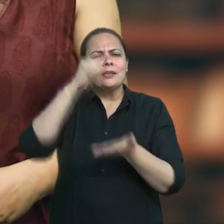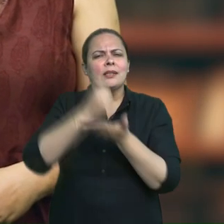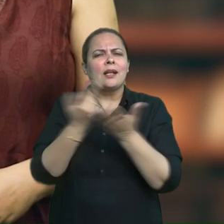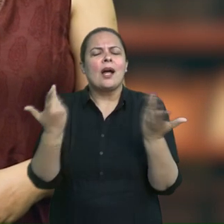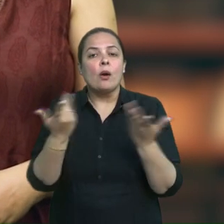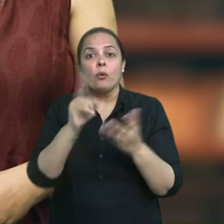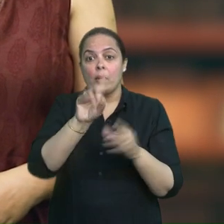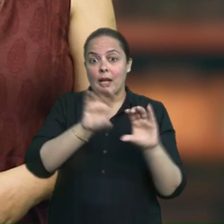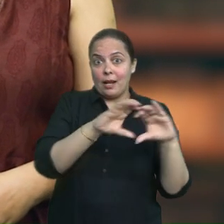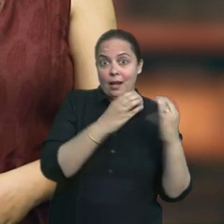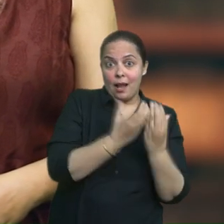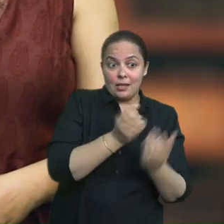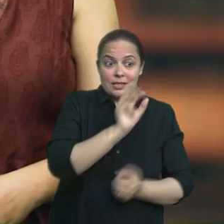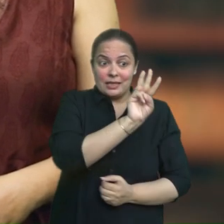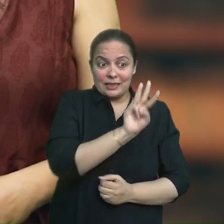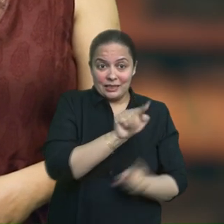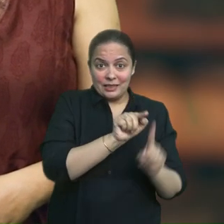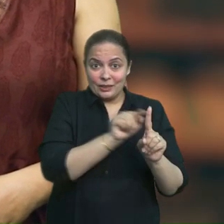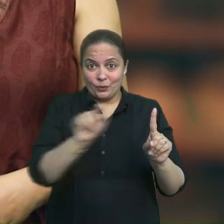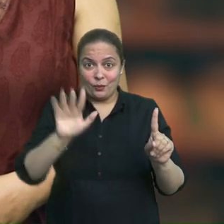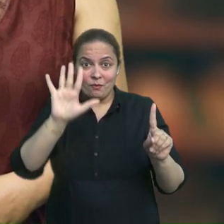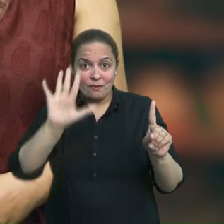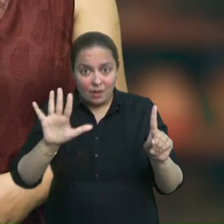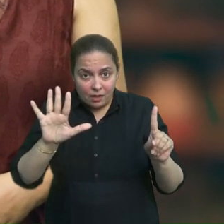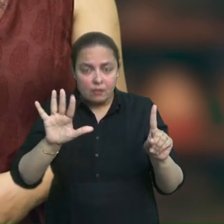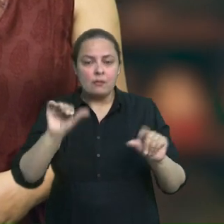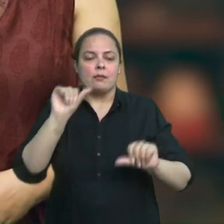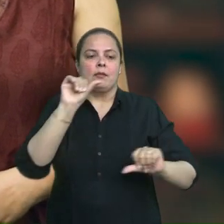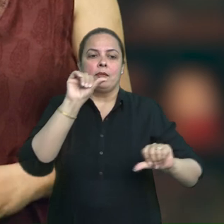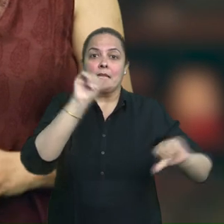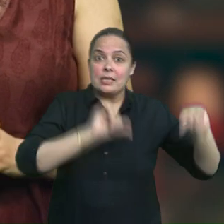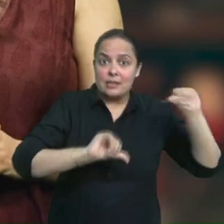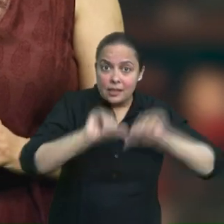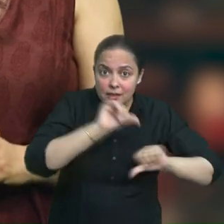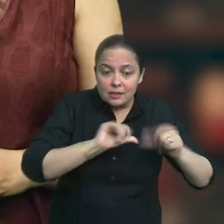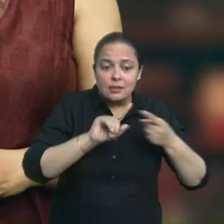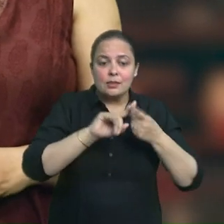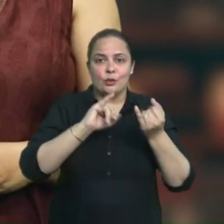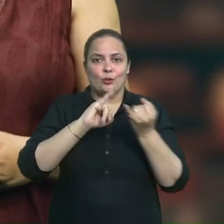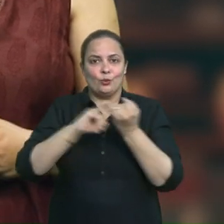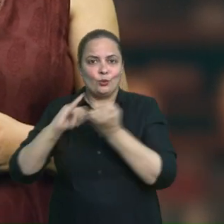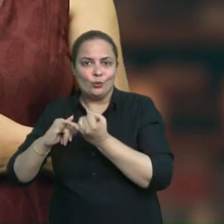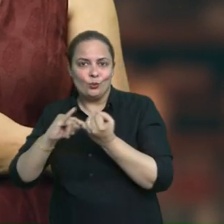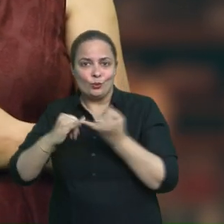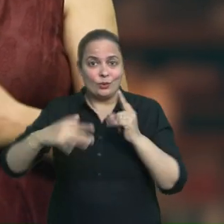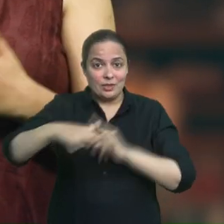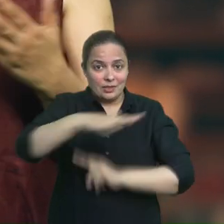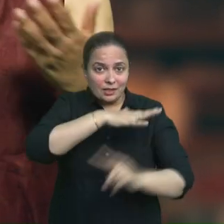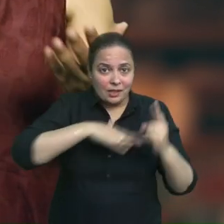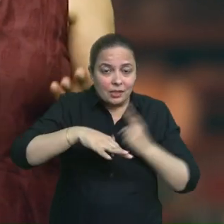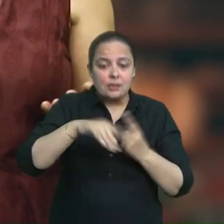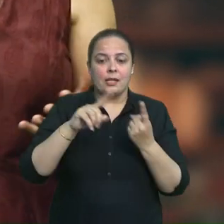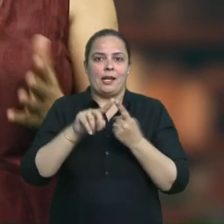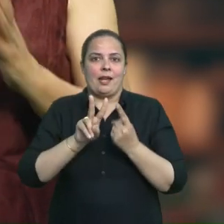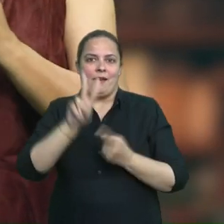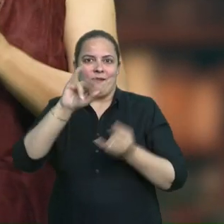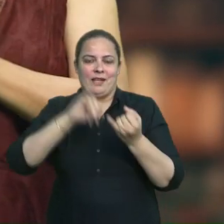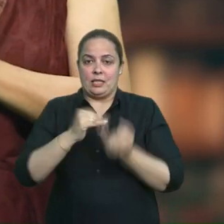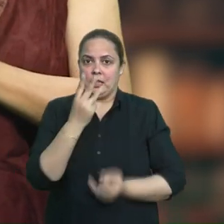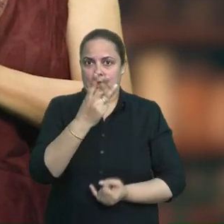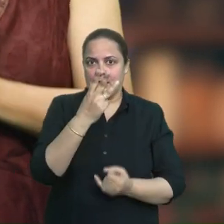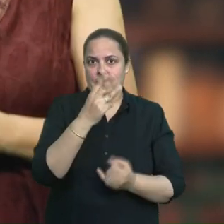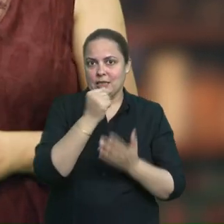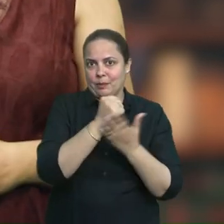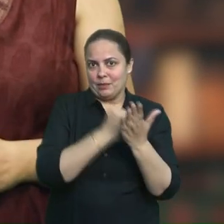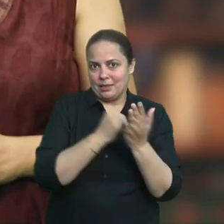1975 के 10 वर्षिय स्कूली पाठिक्रम के अनुसार प्राथमिक स्तर पर विज्ञान और समाजिक विज्ञान को एक